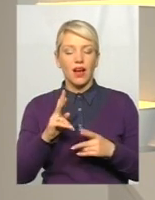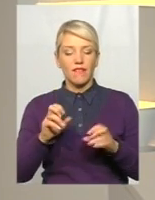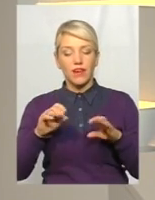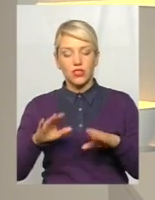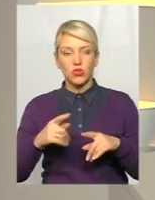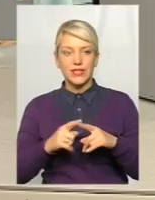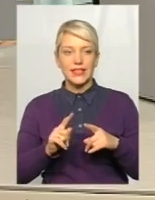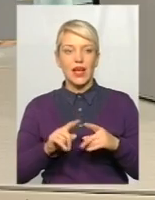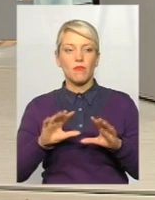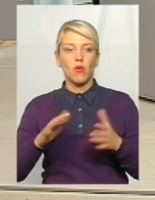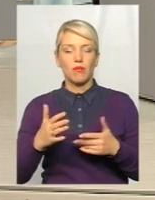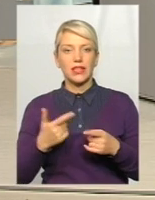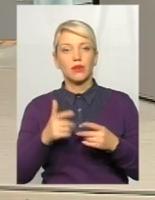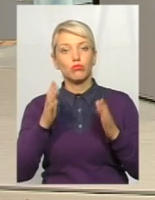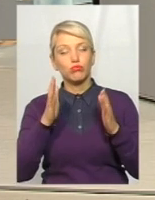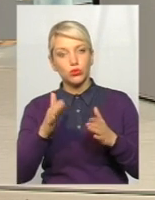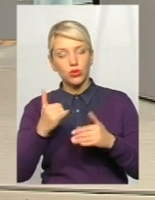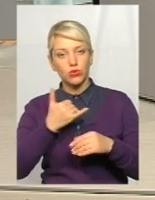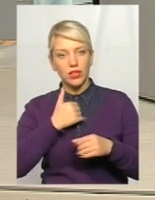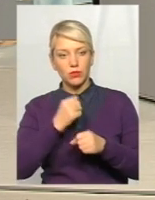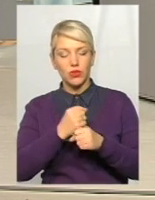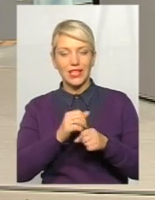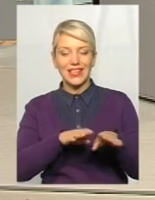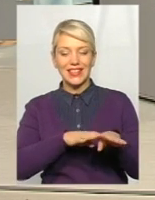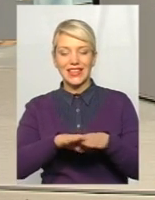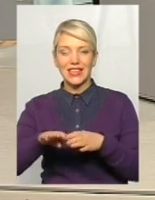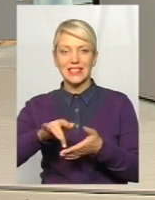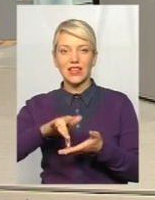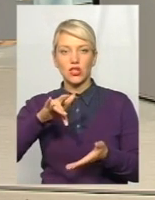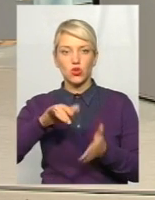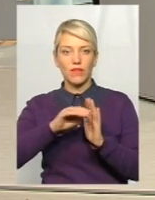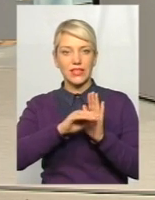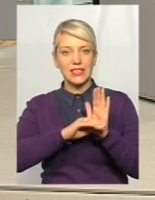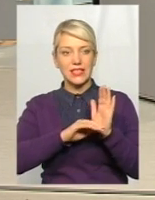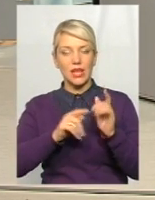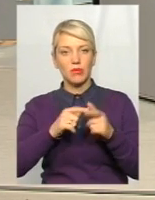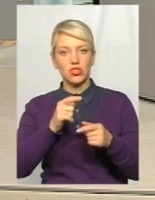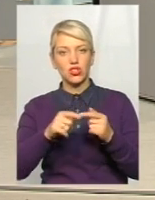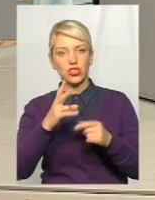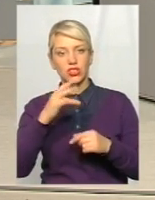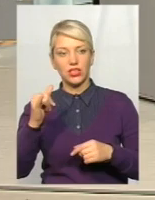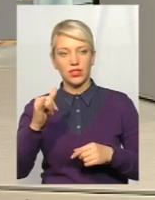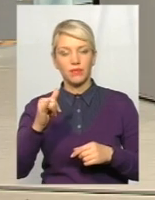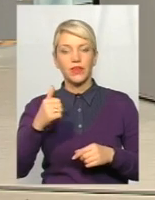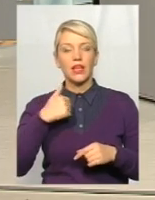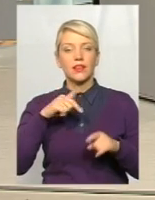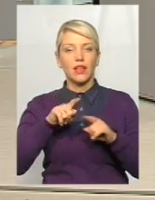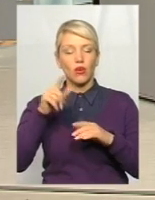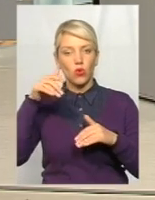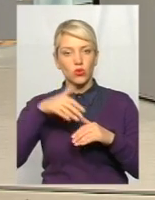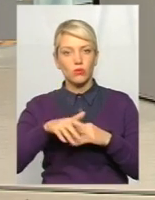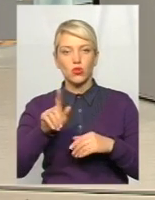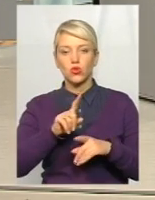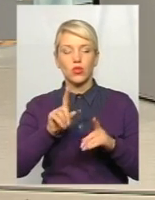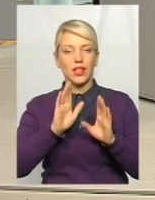працювати все ж таки у нас єдина централізована система чи ні? Я так розумію, що не тільки ви так